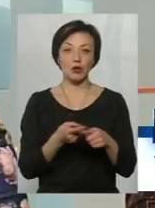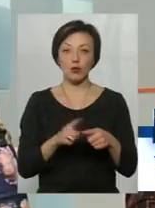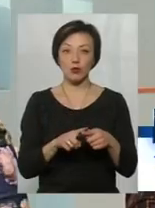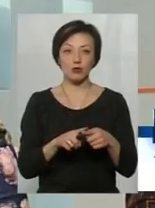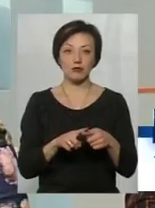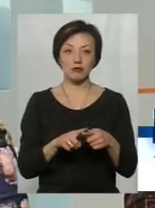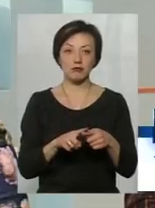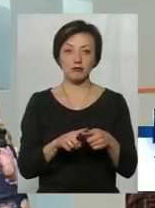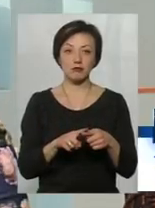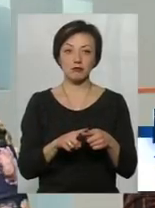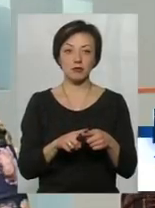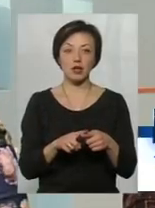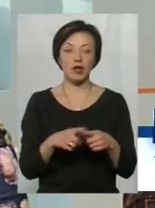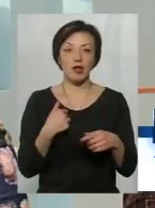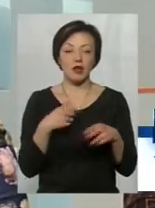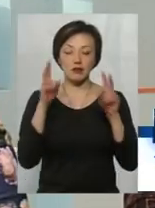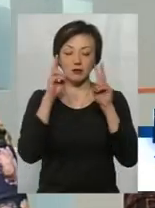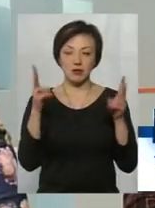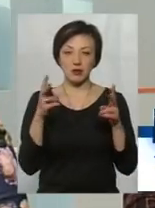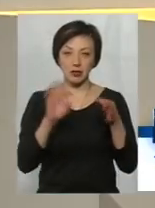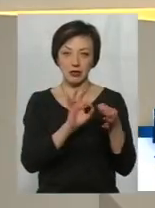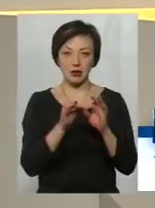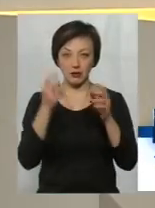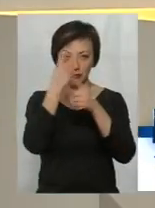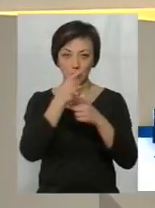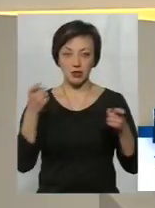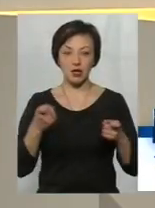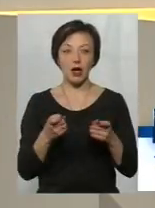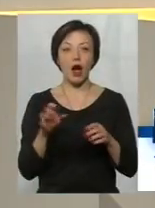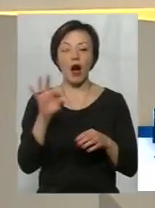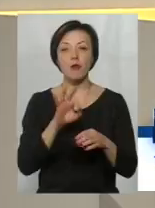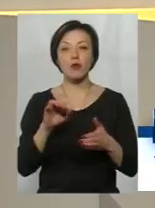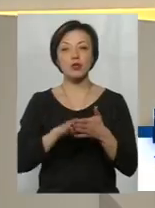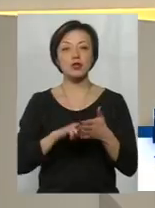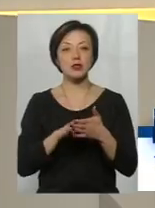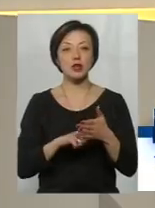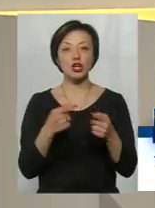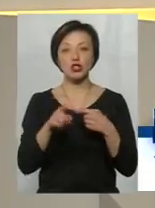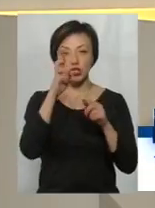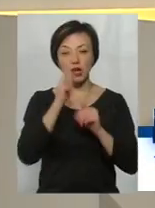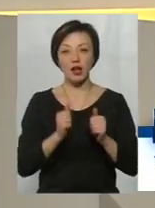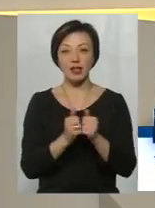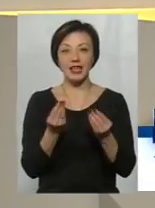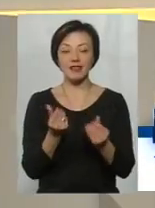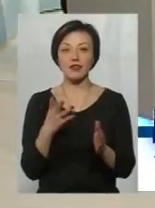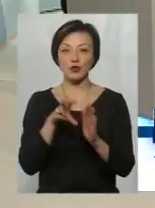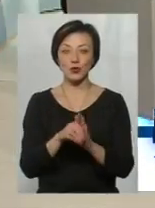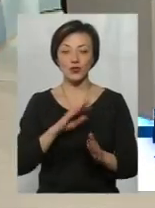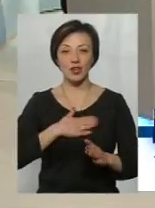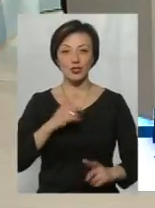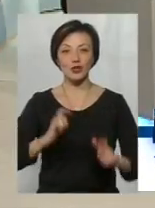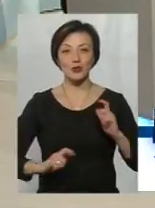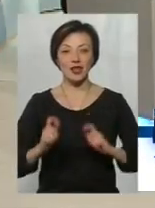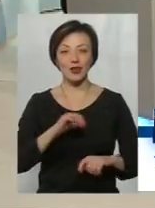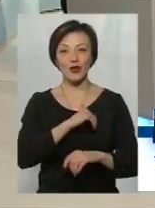я не володію такою детальною інформацією. А з приводу того, що інші країни інвестують в наших студентів